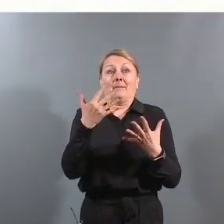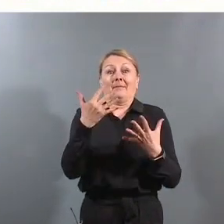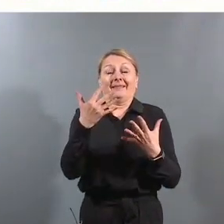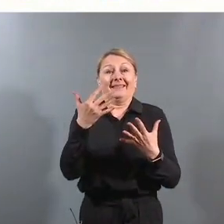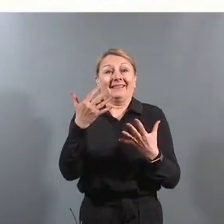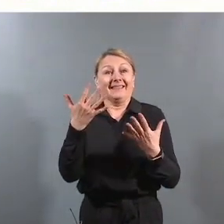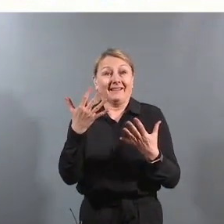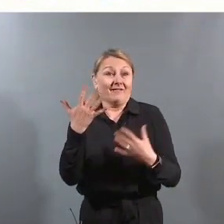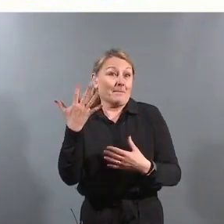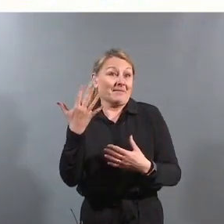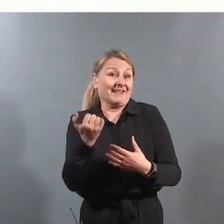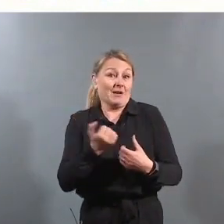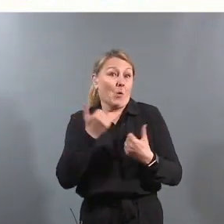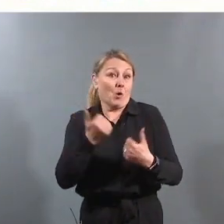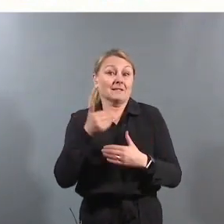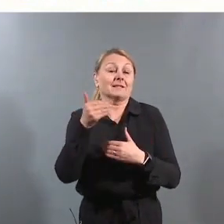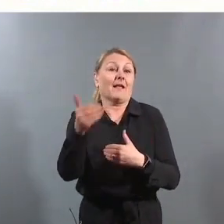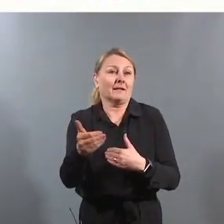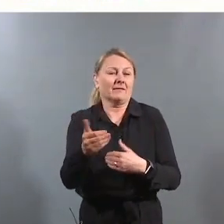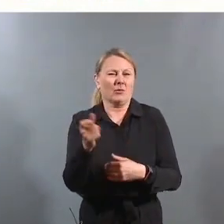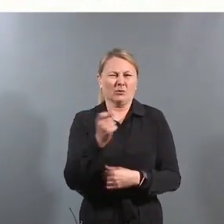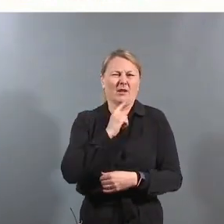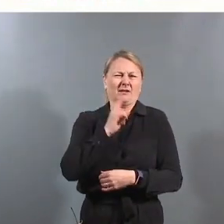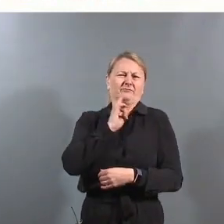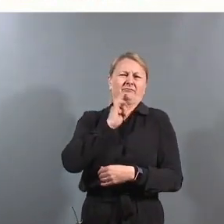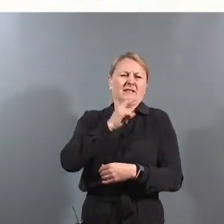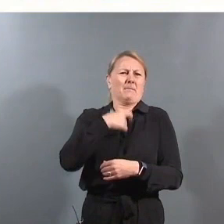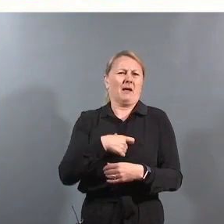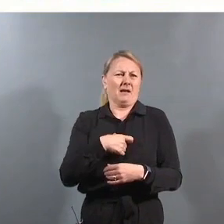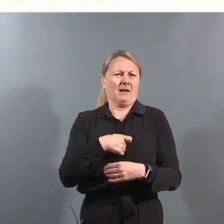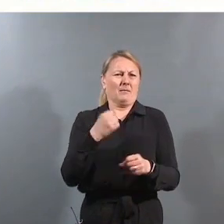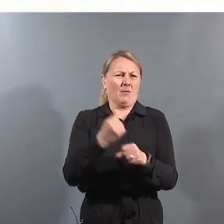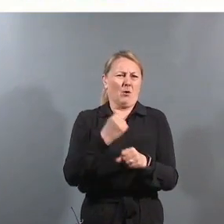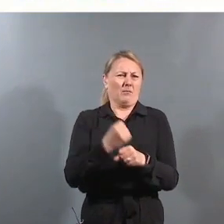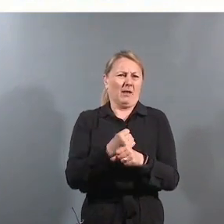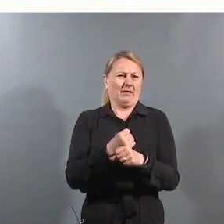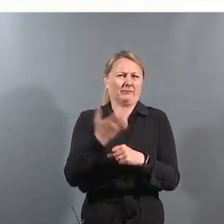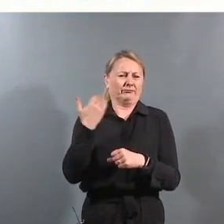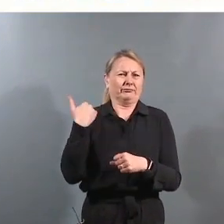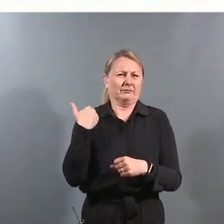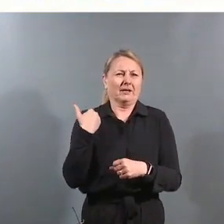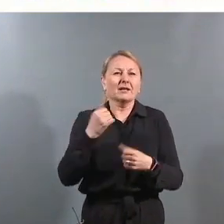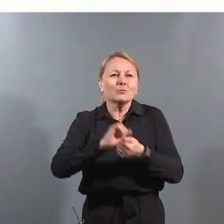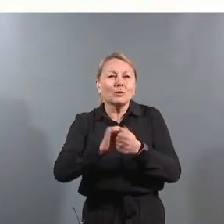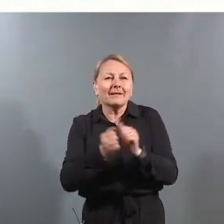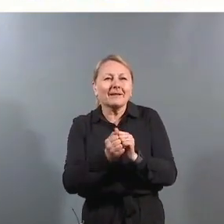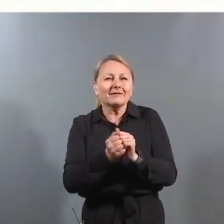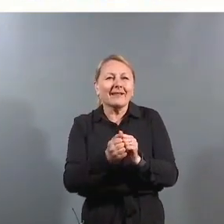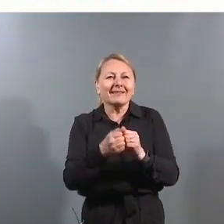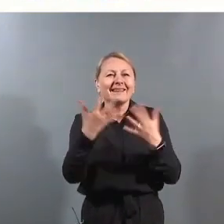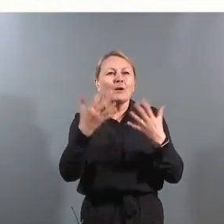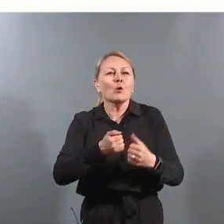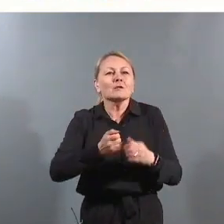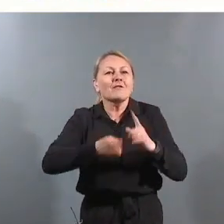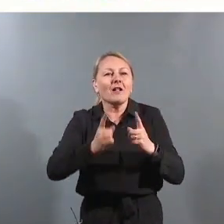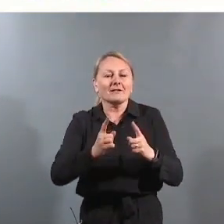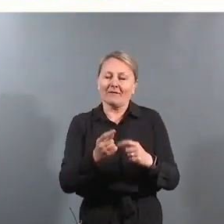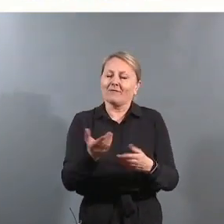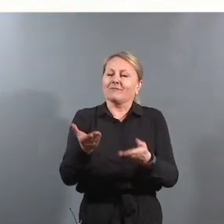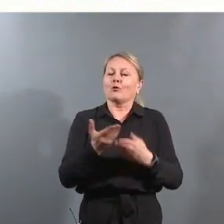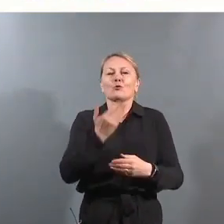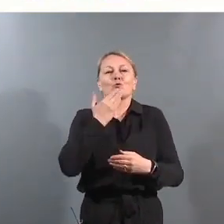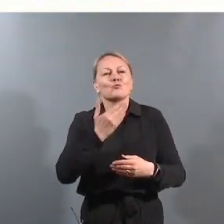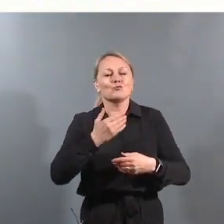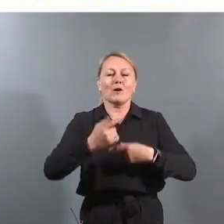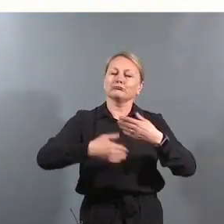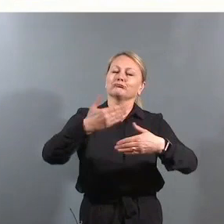Det en som sa litt flåste til meg på jobben her en dag. Kanskje politikerne skulle gå på tiårsvalg. Da hadde vi fått det gode, lange prosessene. Så det kan vi jo